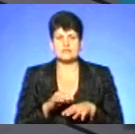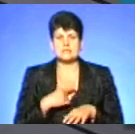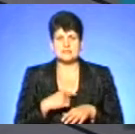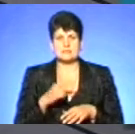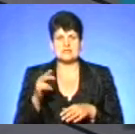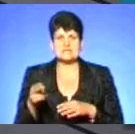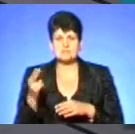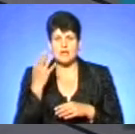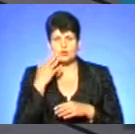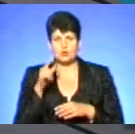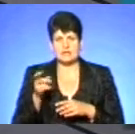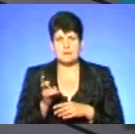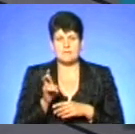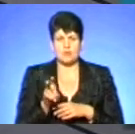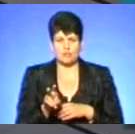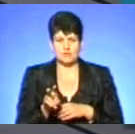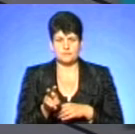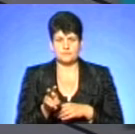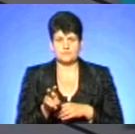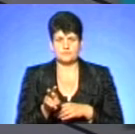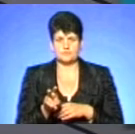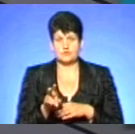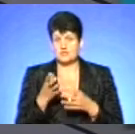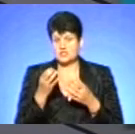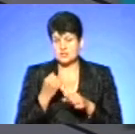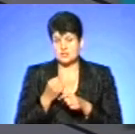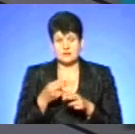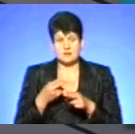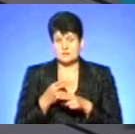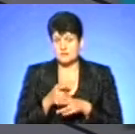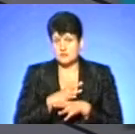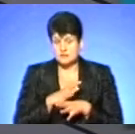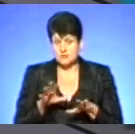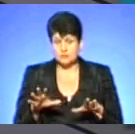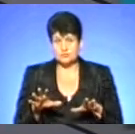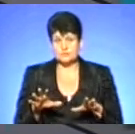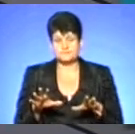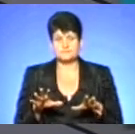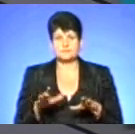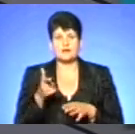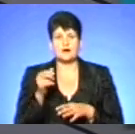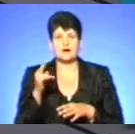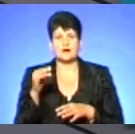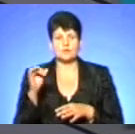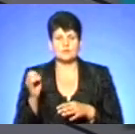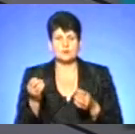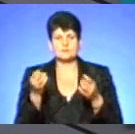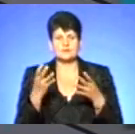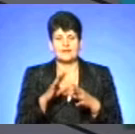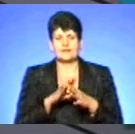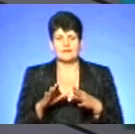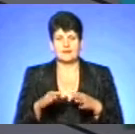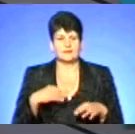звичайно, не агресивна. І якщо не завдати їй шкоди, тобто не вдарити її палкою, не кинути